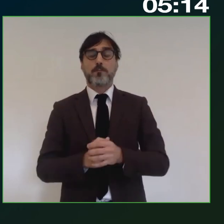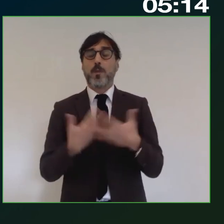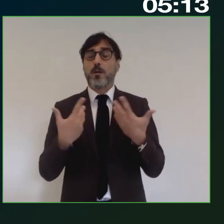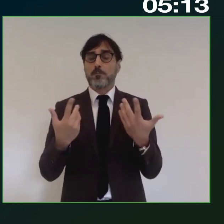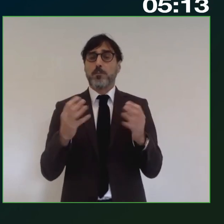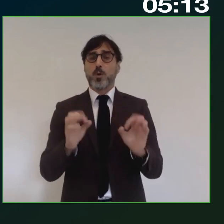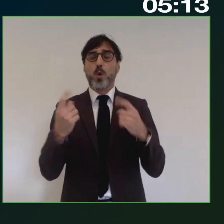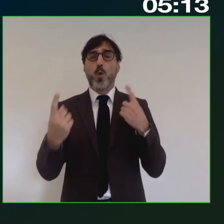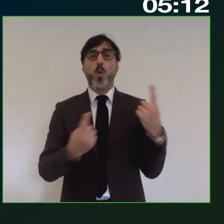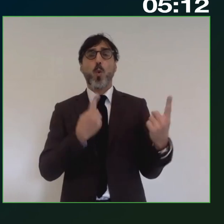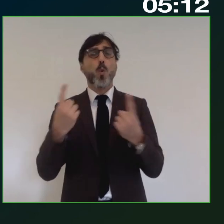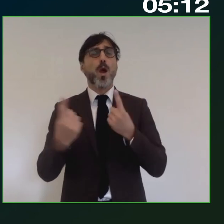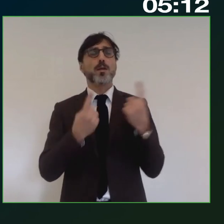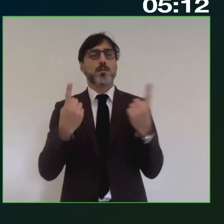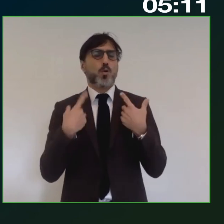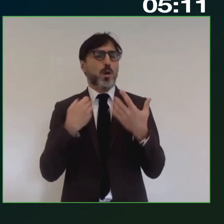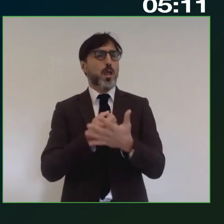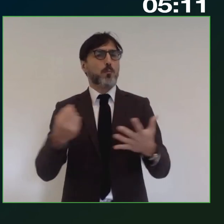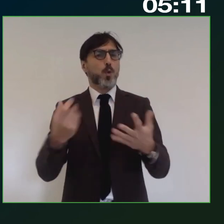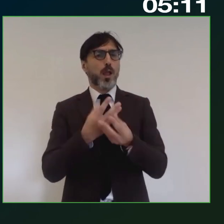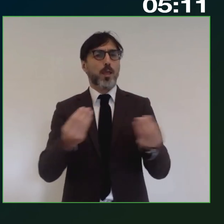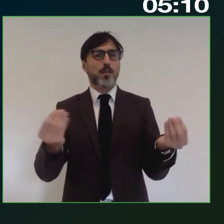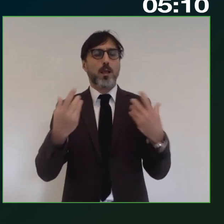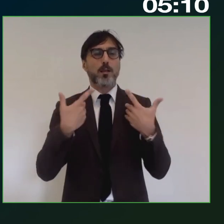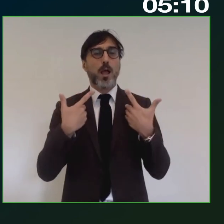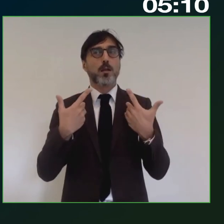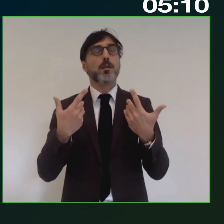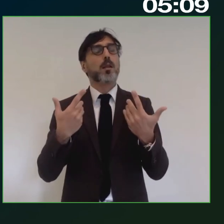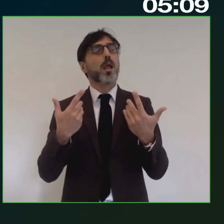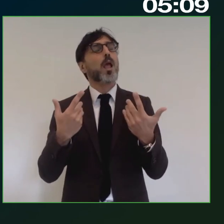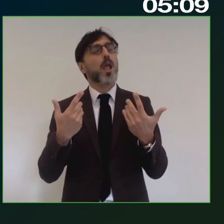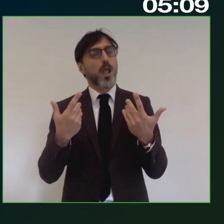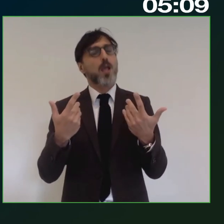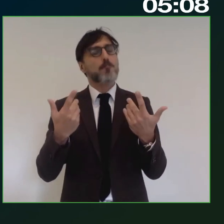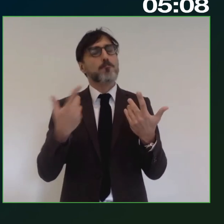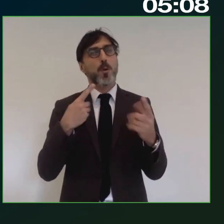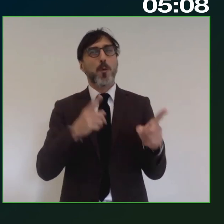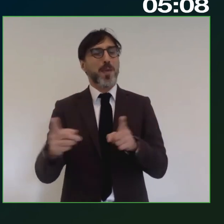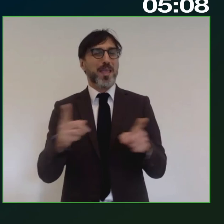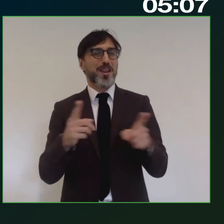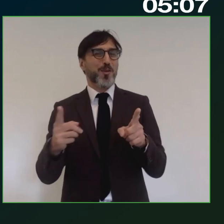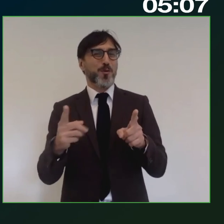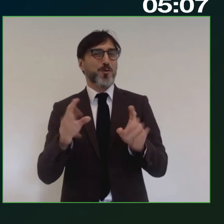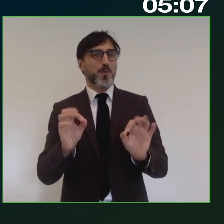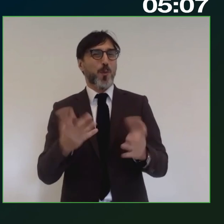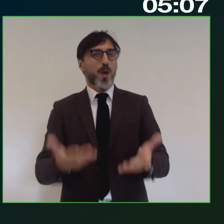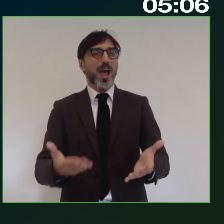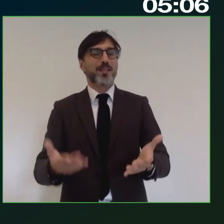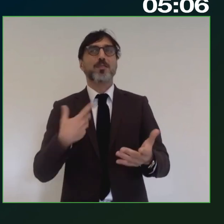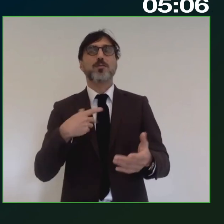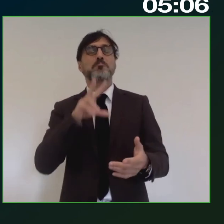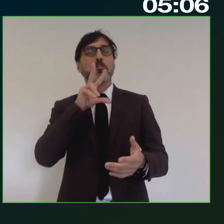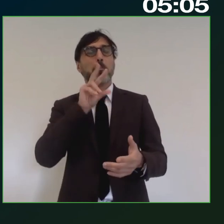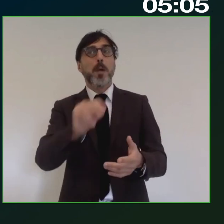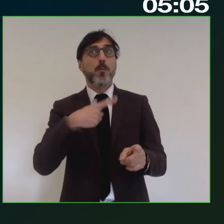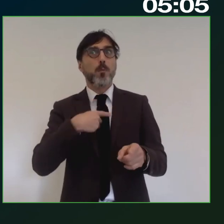questione è assolutamente centrale e fa un po' specie questo è anche il segno dei tempi che si parli con questa